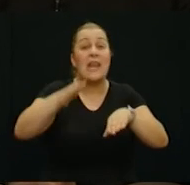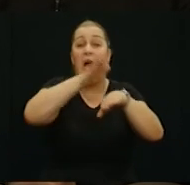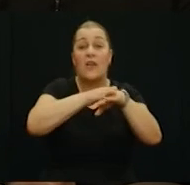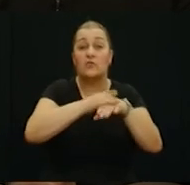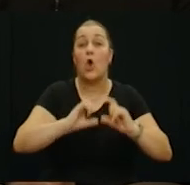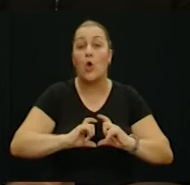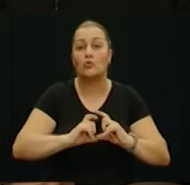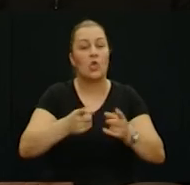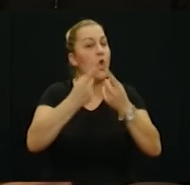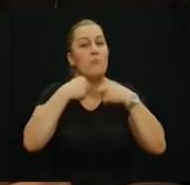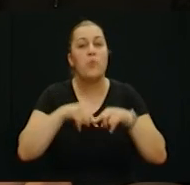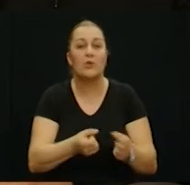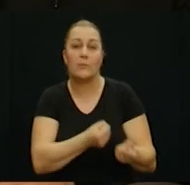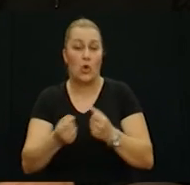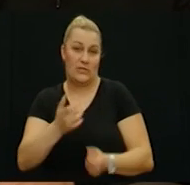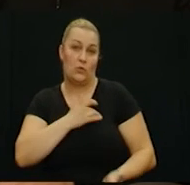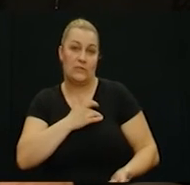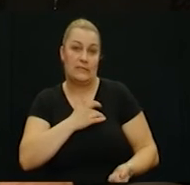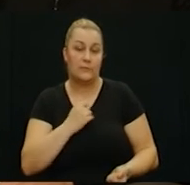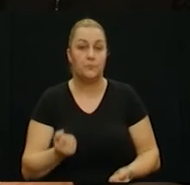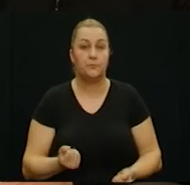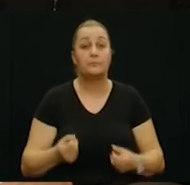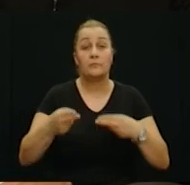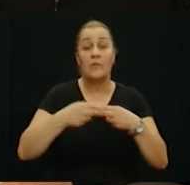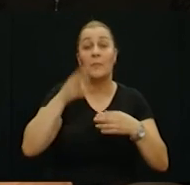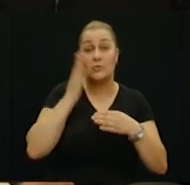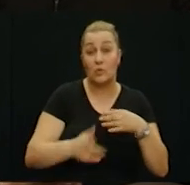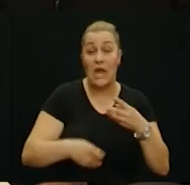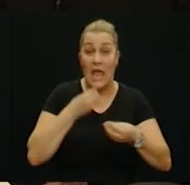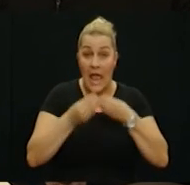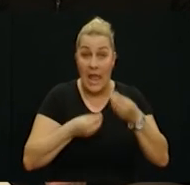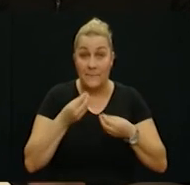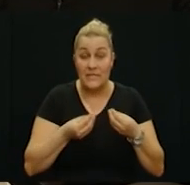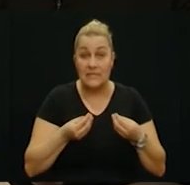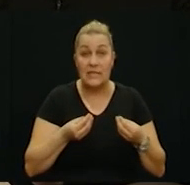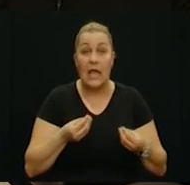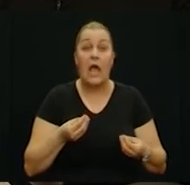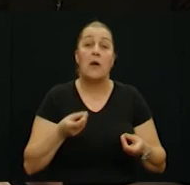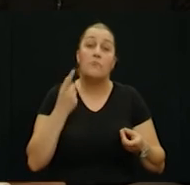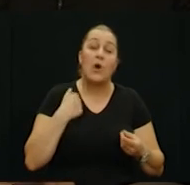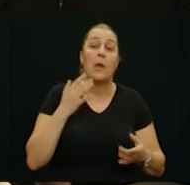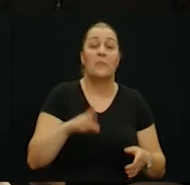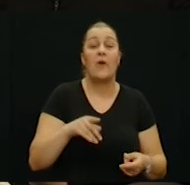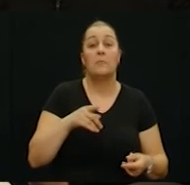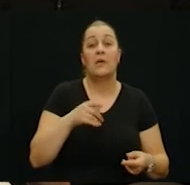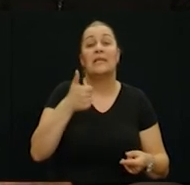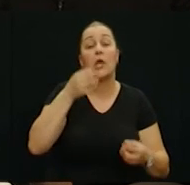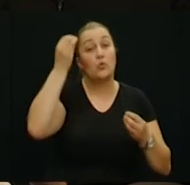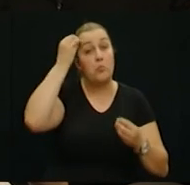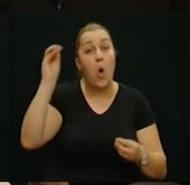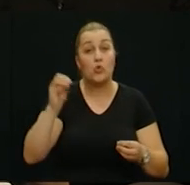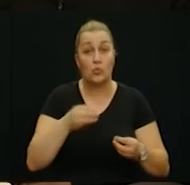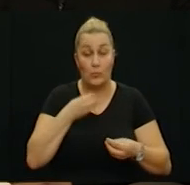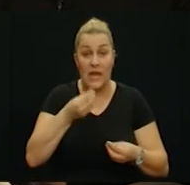odličim da to je nešto posebno što vas ste u srcu Uođi kraj emisije moram vam prenijeti nije emisija za želje se poslušati ali moram vam jednu